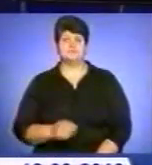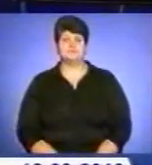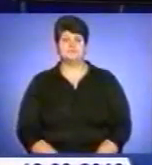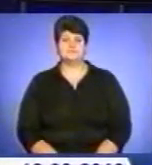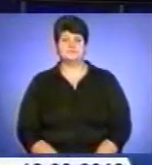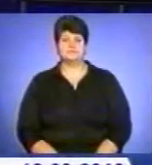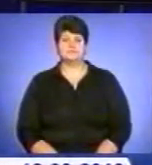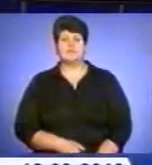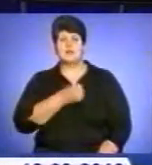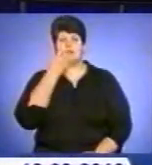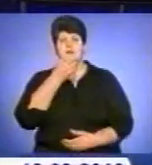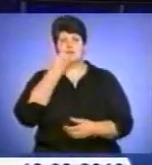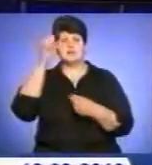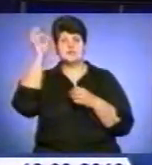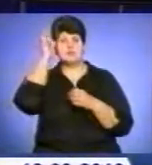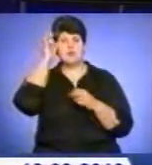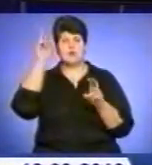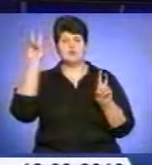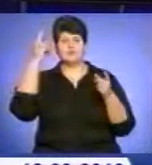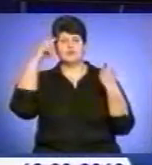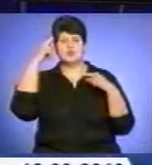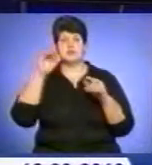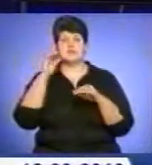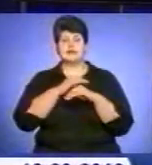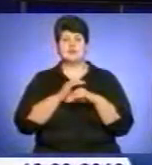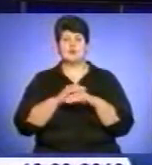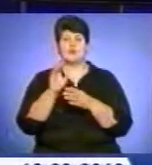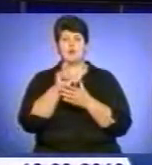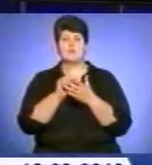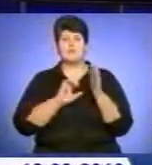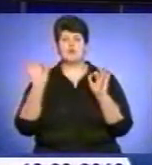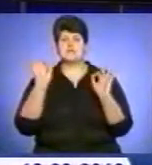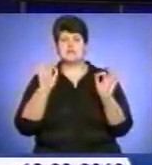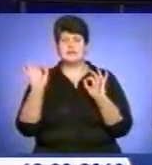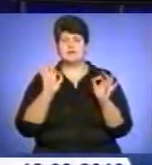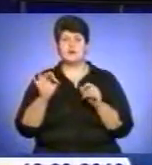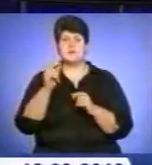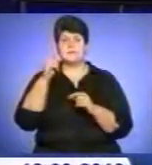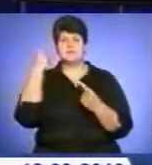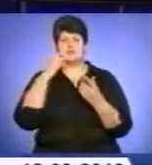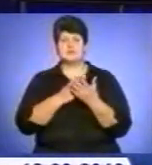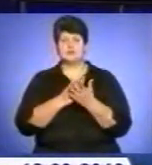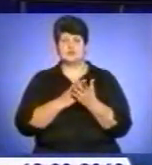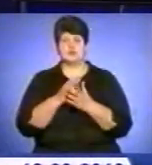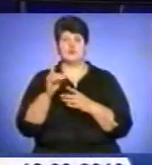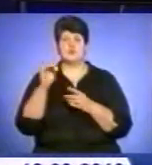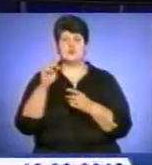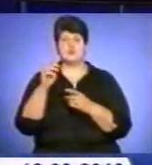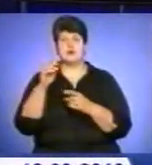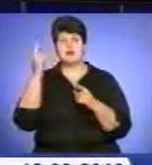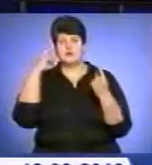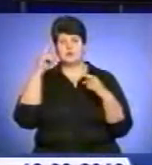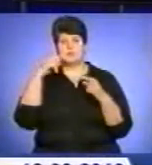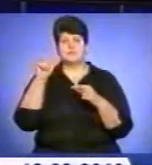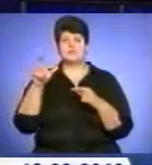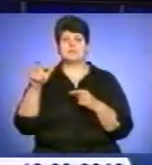Квіти з погадів. Творчий вечір композитора, заслуженого діяча мистецтв України Юрія Кіцили відбувся в обласній